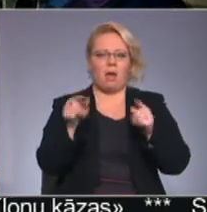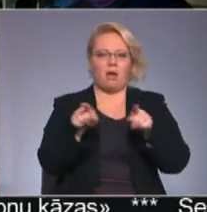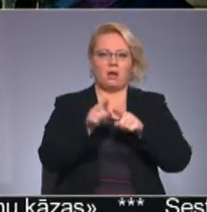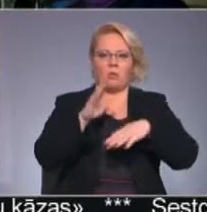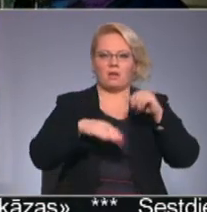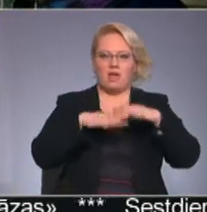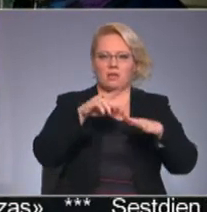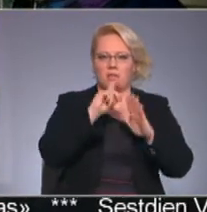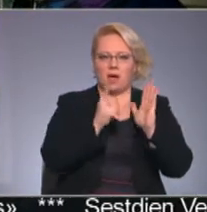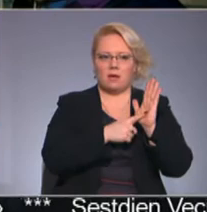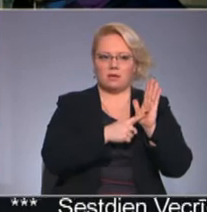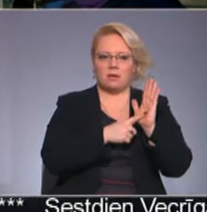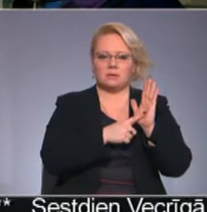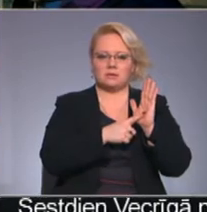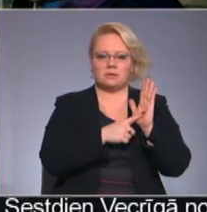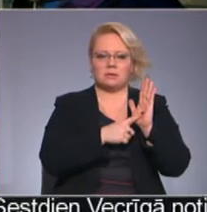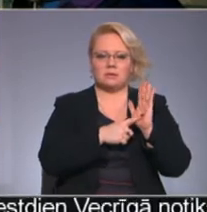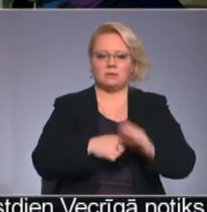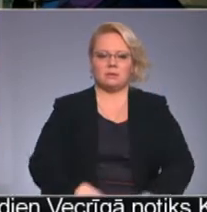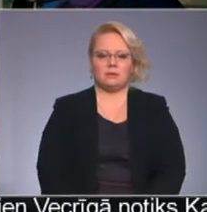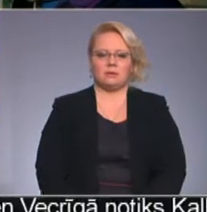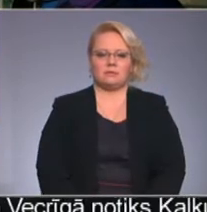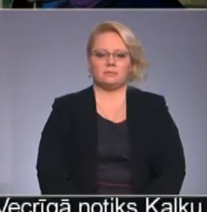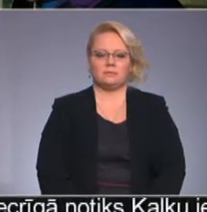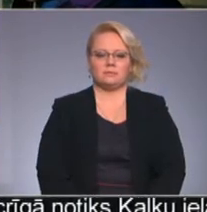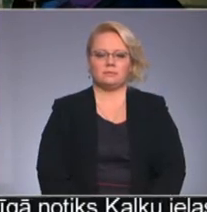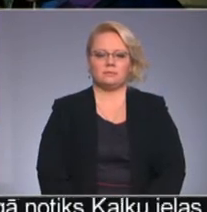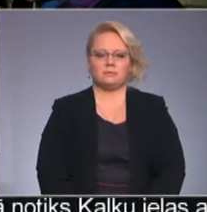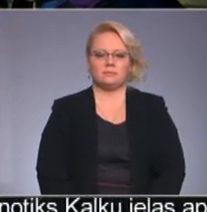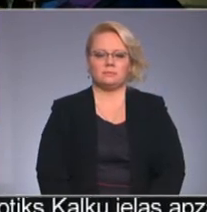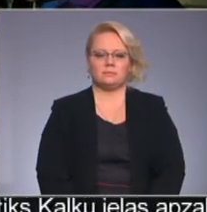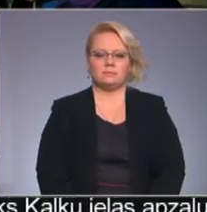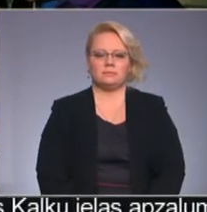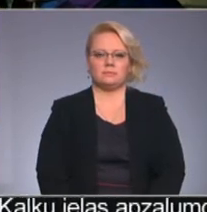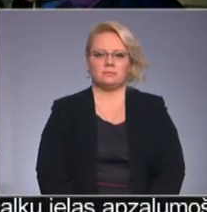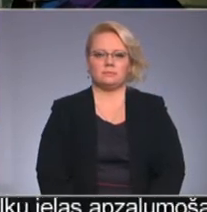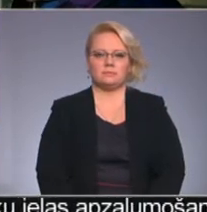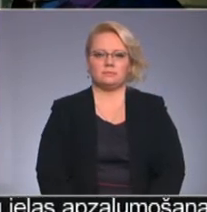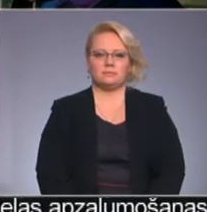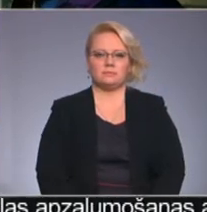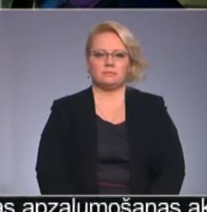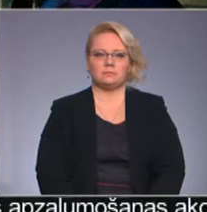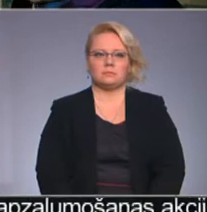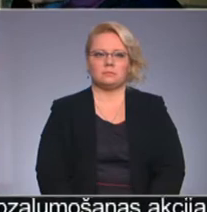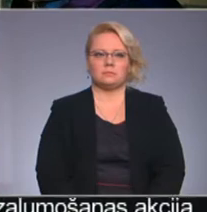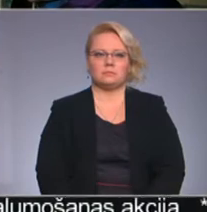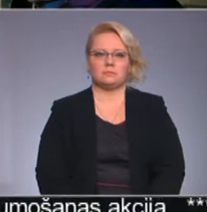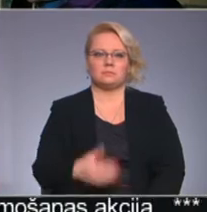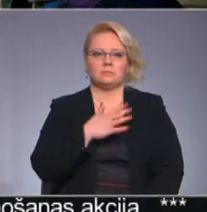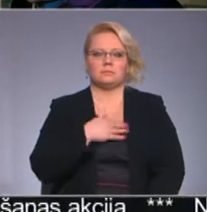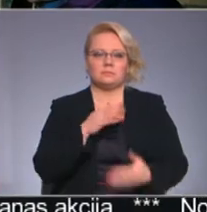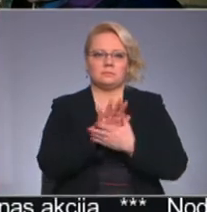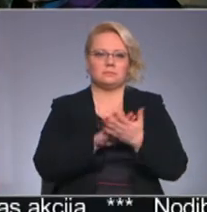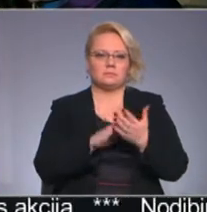Noteikti. Nu, noteikti. Nav iespējams, man liekas, atrast kaut ko nopietnāk, ko pretī